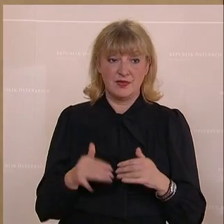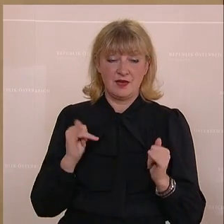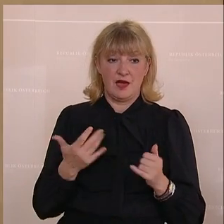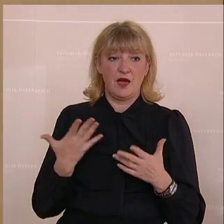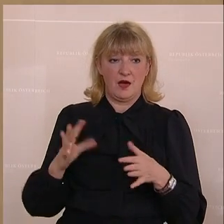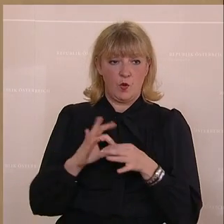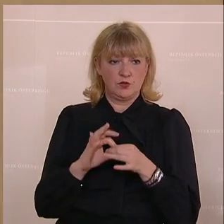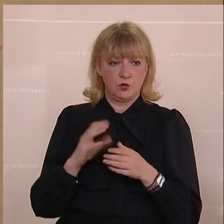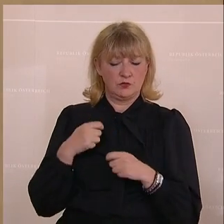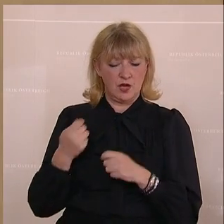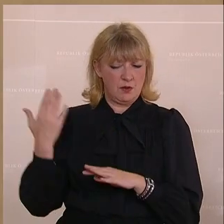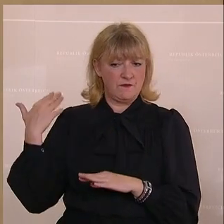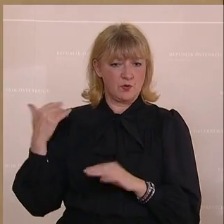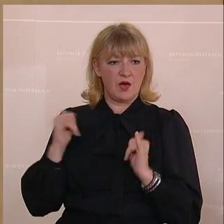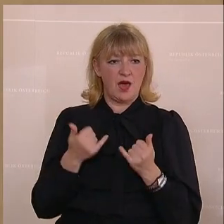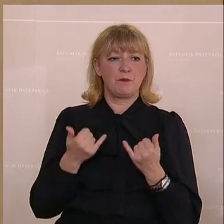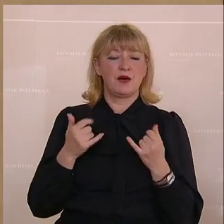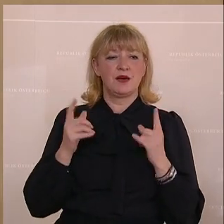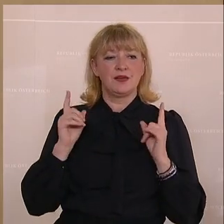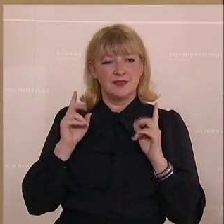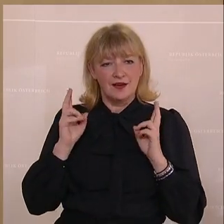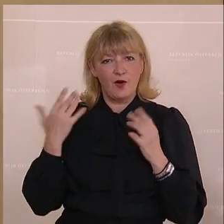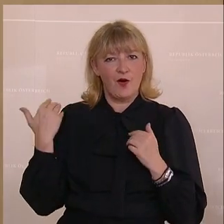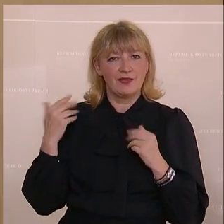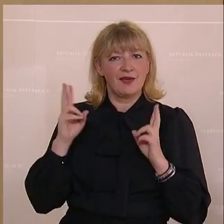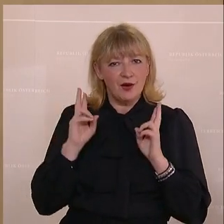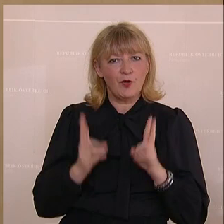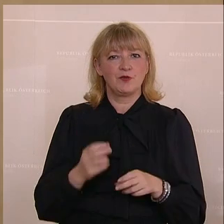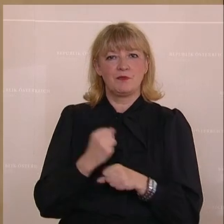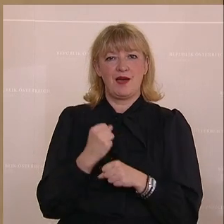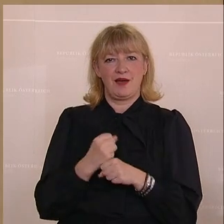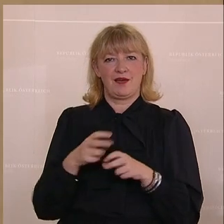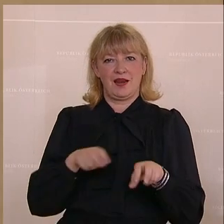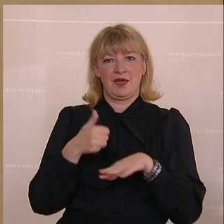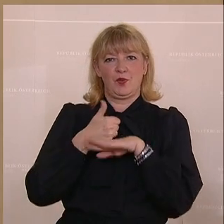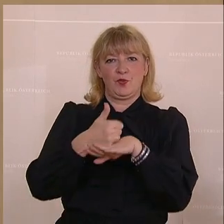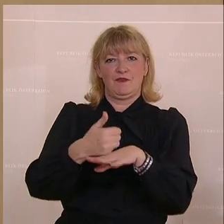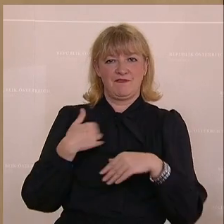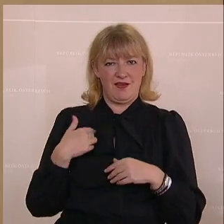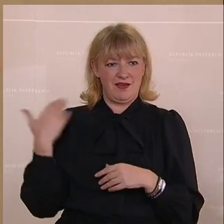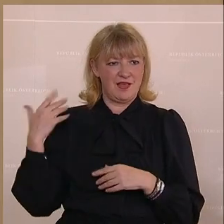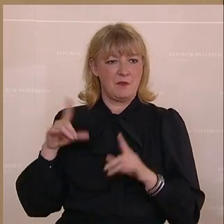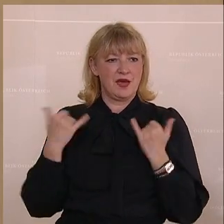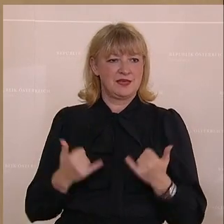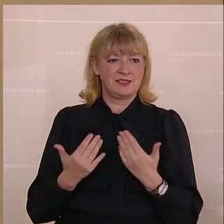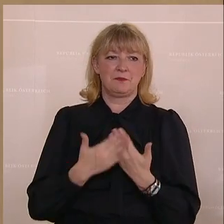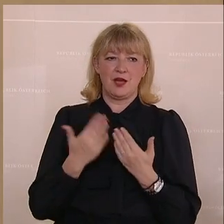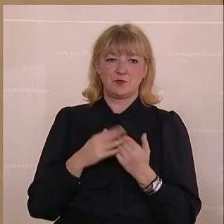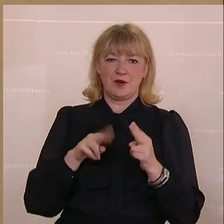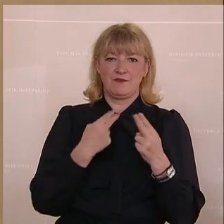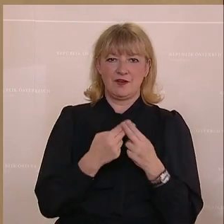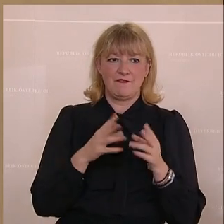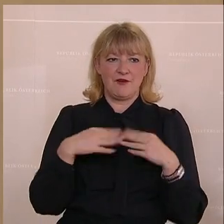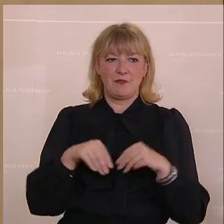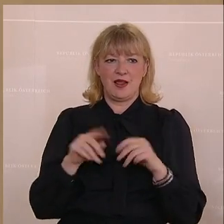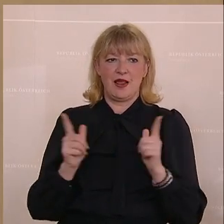Koalitionen gegeben, aber man hätte vieles auch machen können, wenn man die Regierung anführt, vieles, was jetzt gemacht wird, zum Beispiel die Valorisierung der